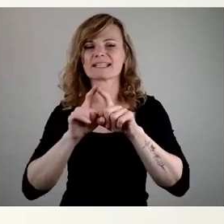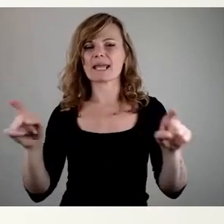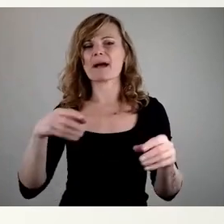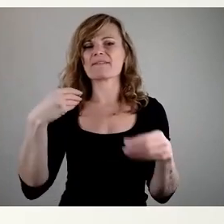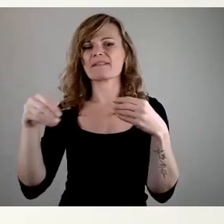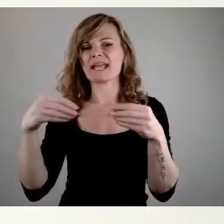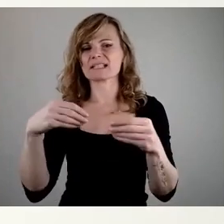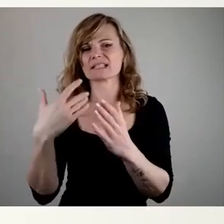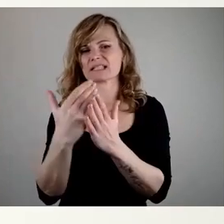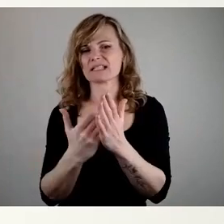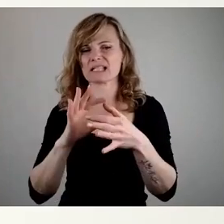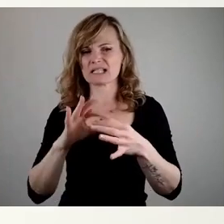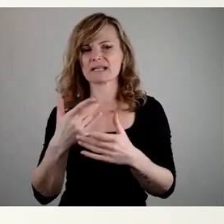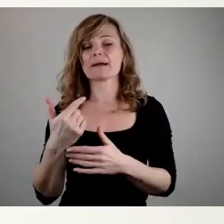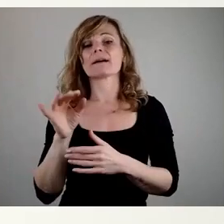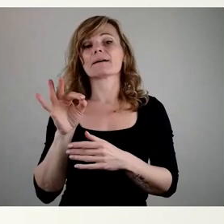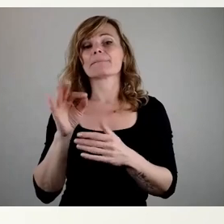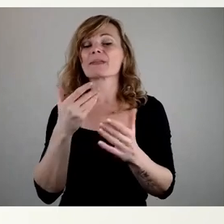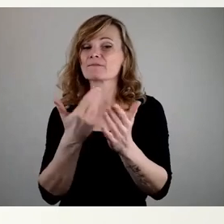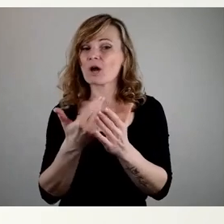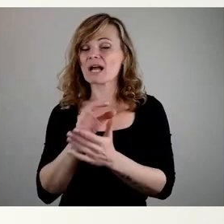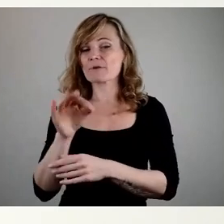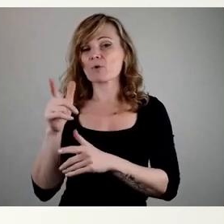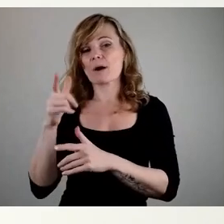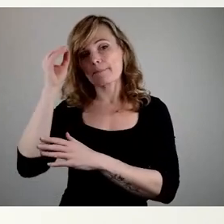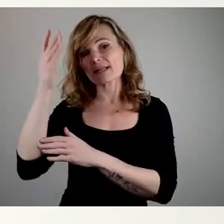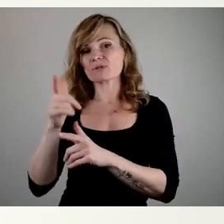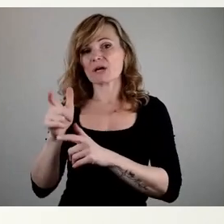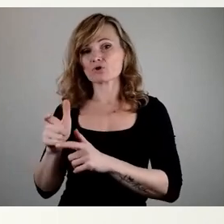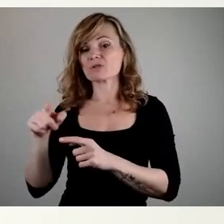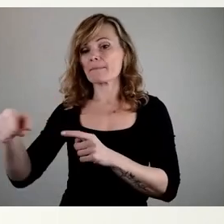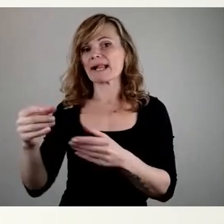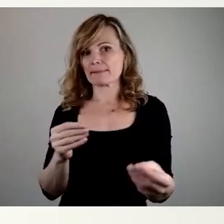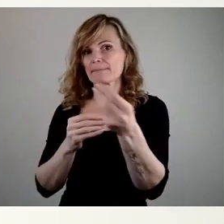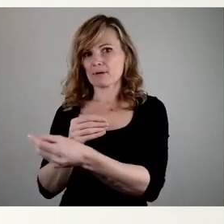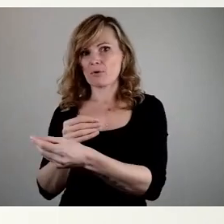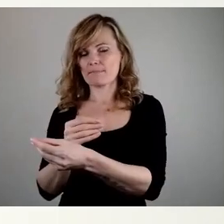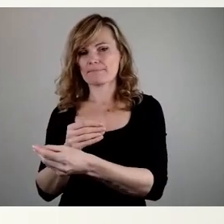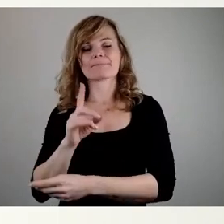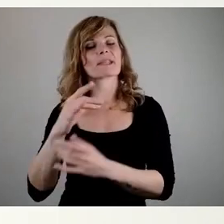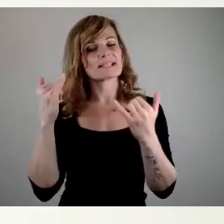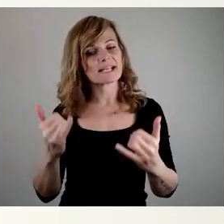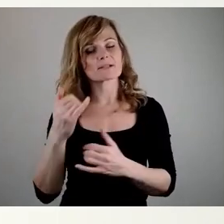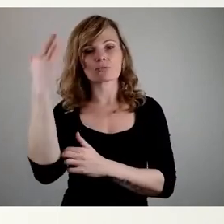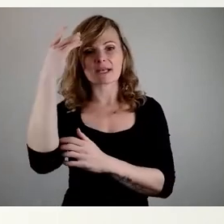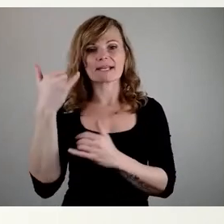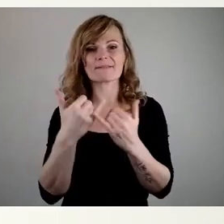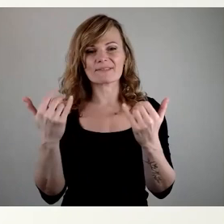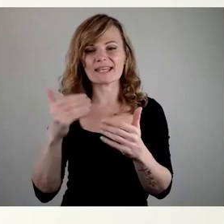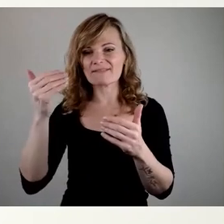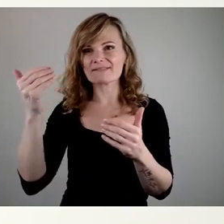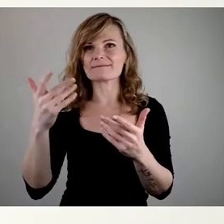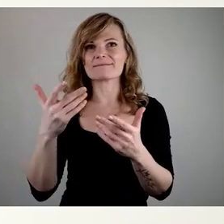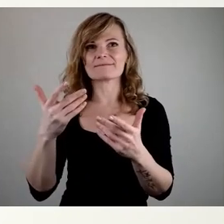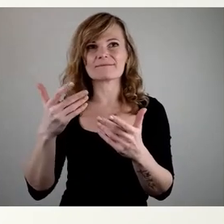Bildungsausschuss entsprechend demnächst erreichen wird. Jetzt muss man sich überlegen, wie weit wollen wir das treiben,